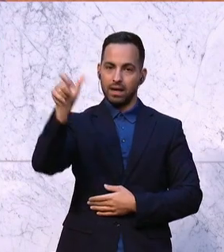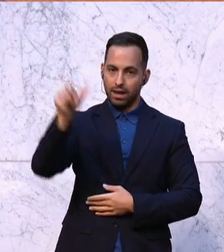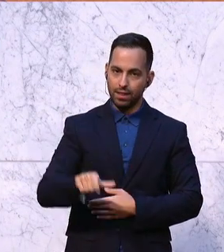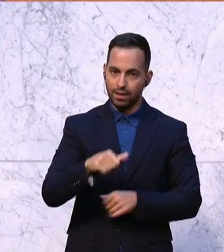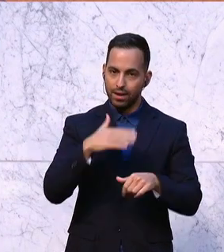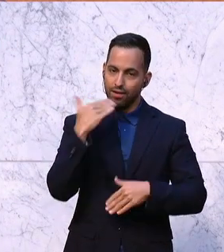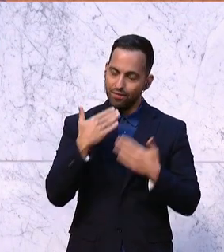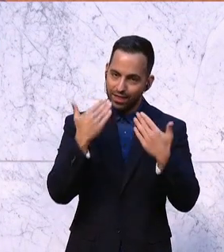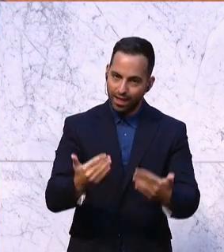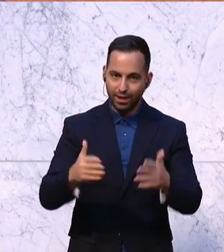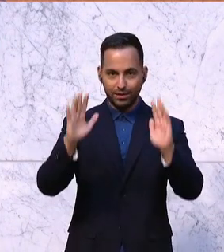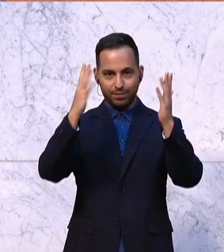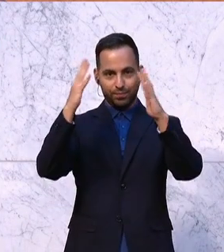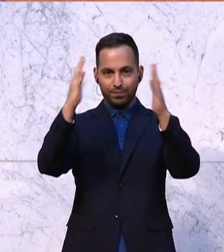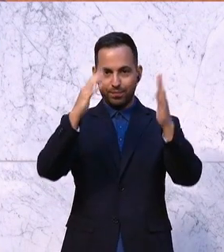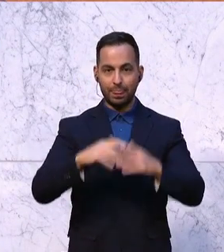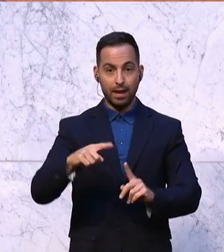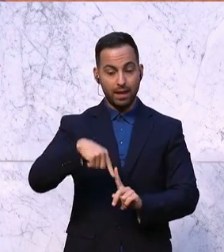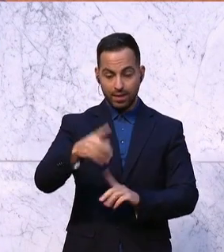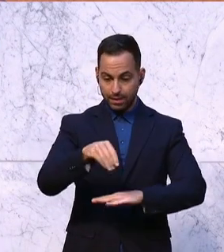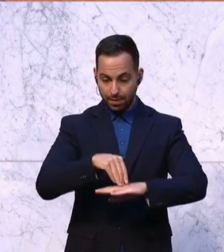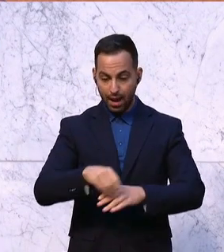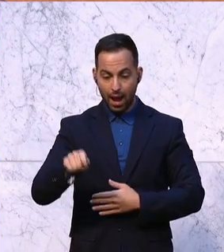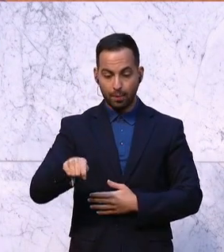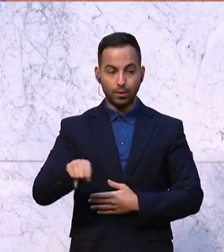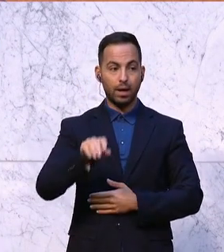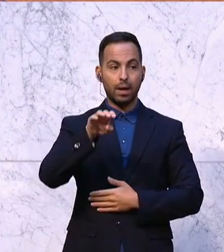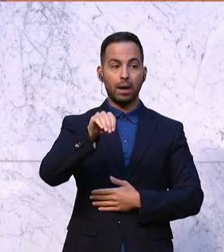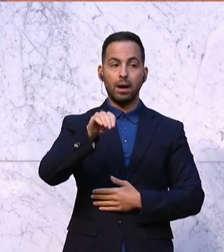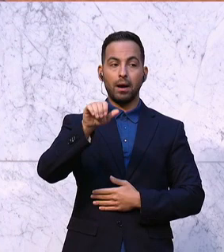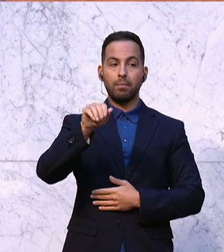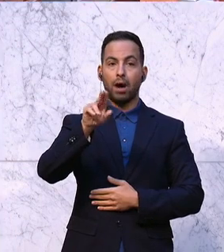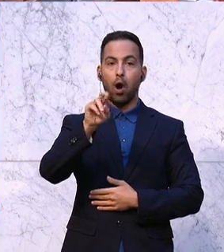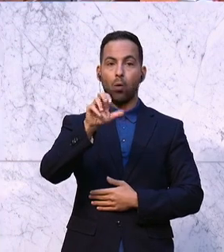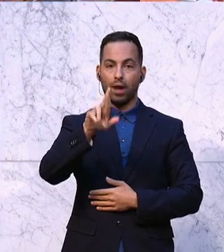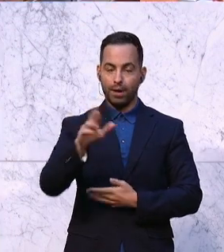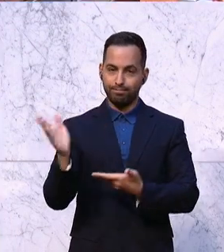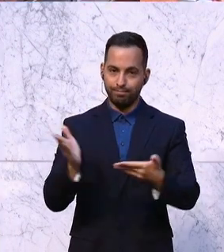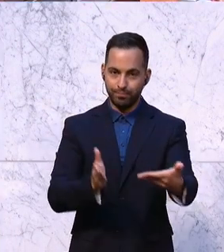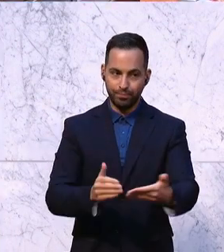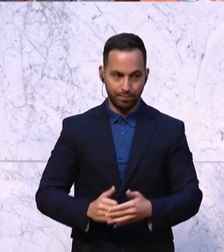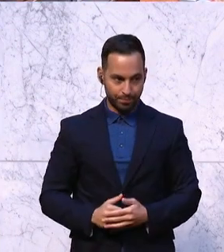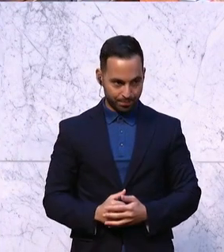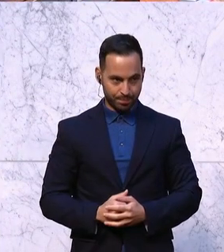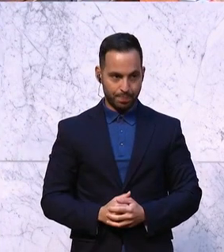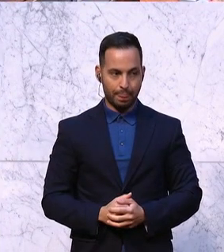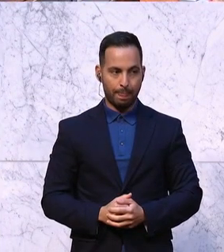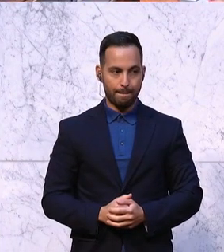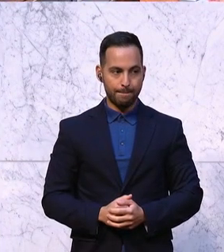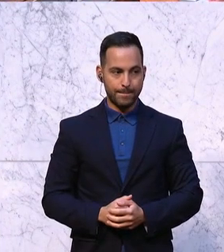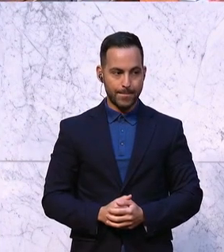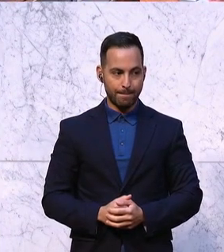Hubert Fuchs sieht ein multiples Versagen der Regierung von Corona bis Asyl, rastet Steuerzahlern Milliarden, kostet und